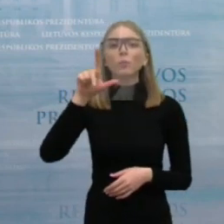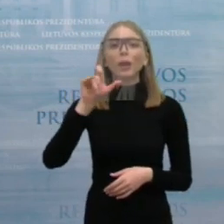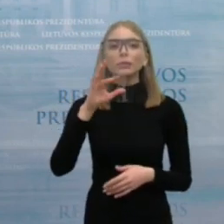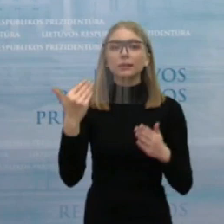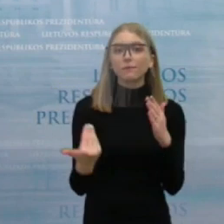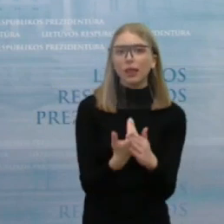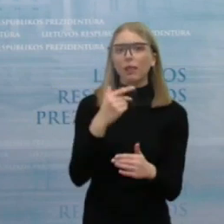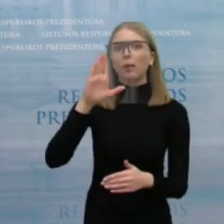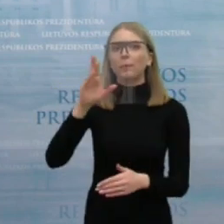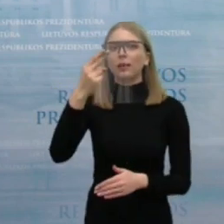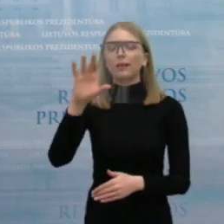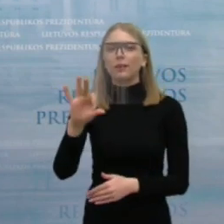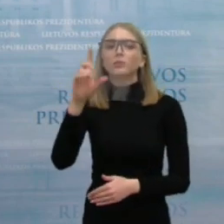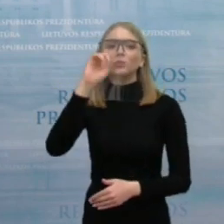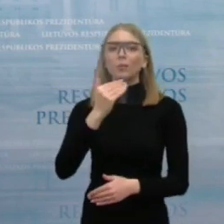Prašau, Ramūnai.